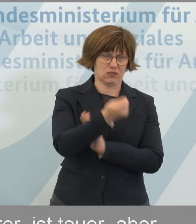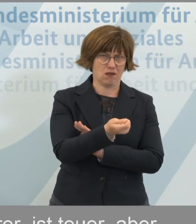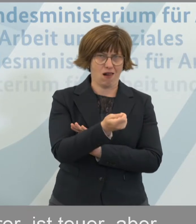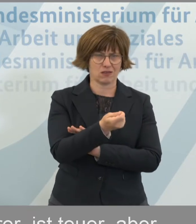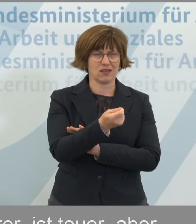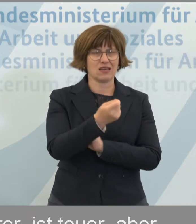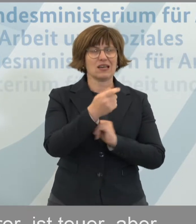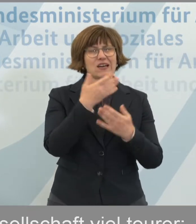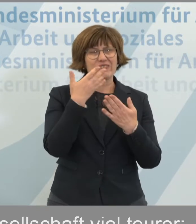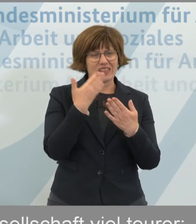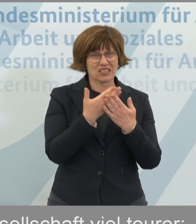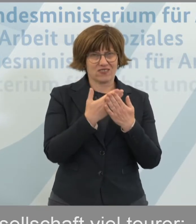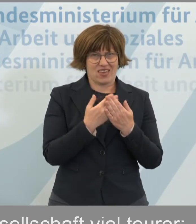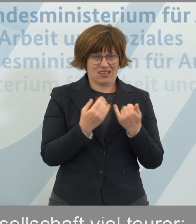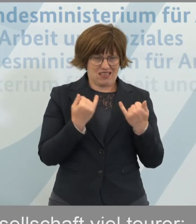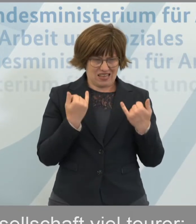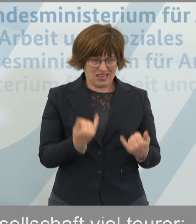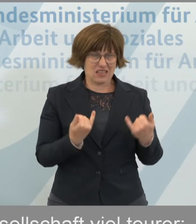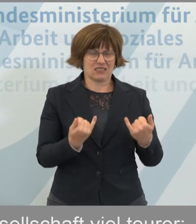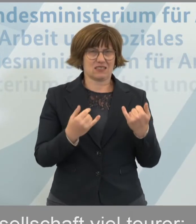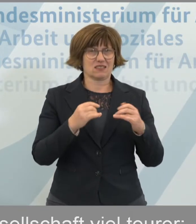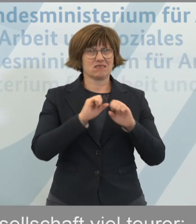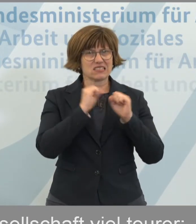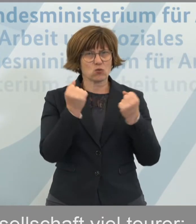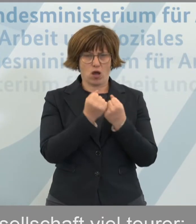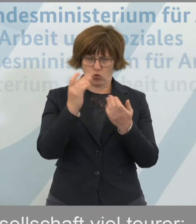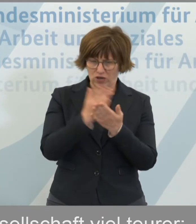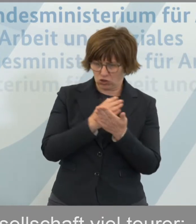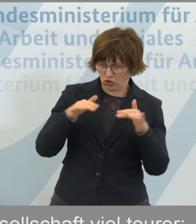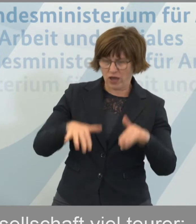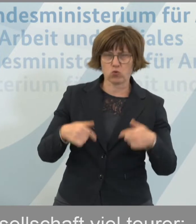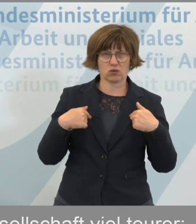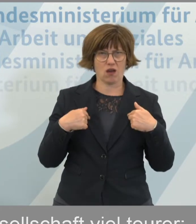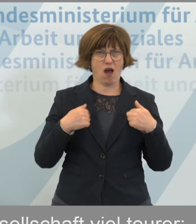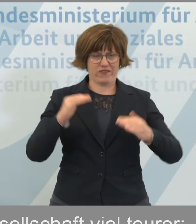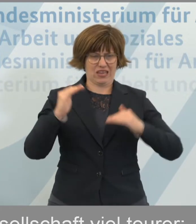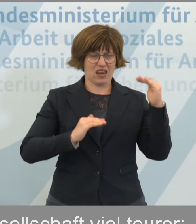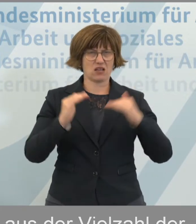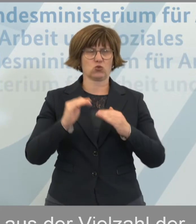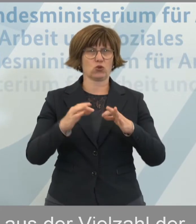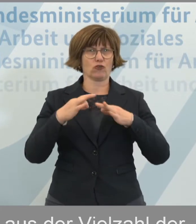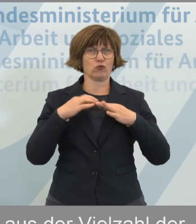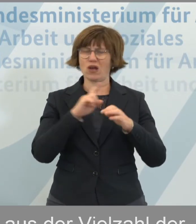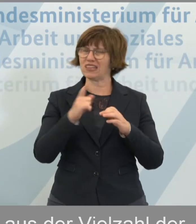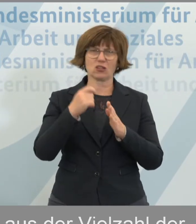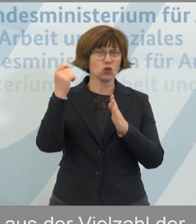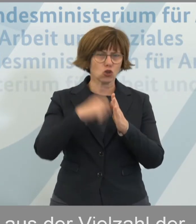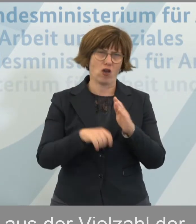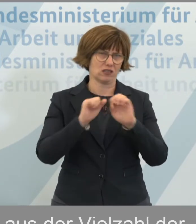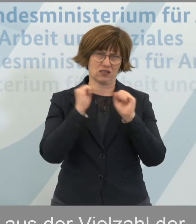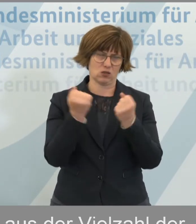Insofern ist die jetzt tatsächlich getroffene Entscheidung in der Relation nicht der teuerste Posten.